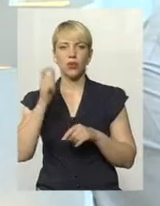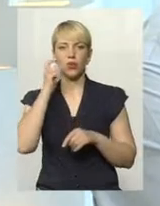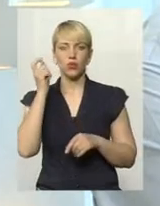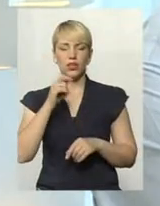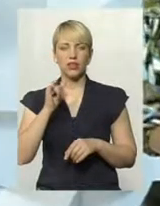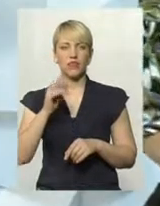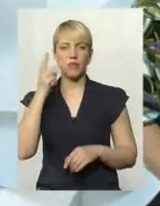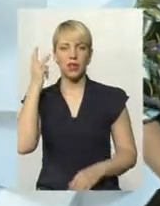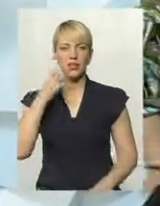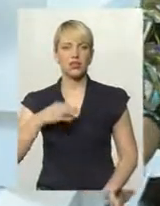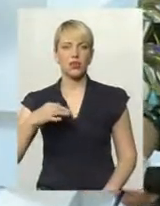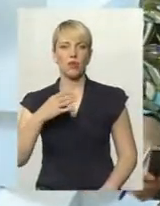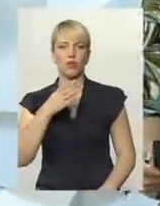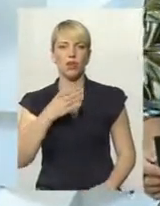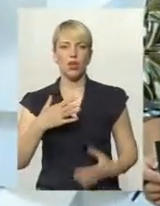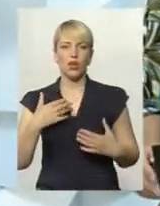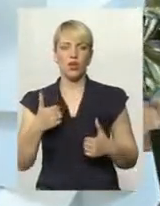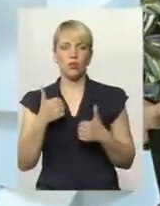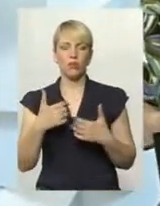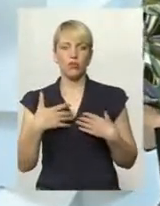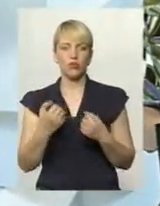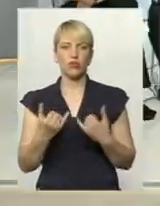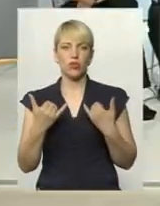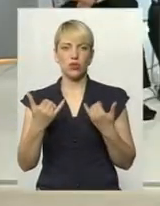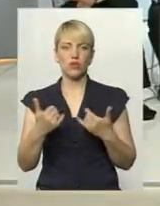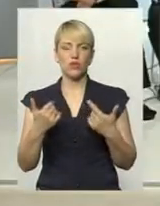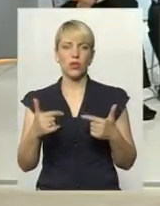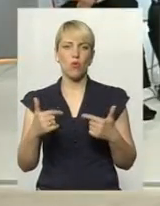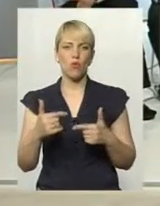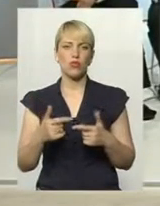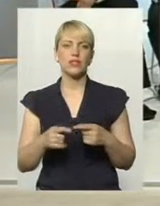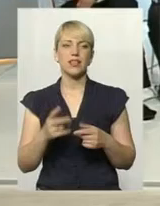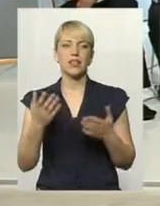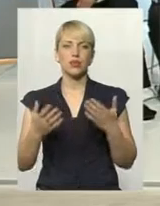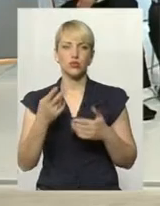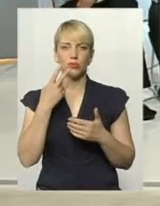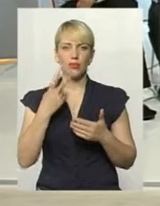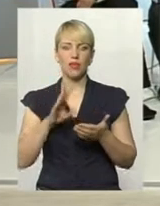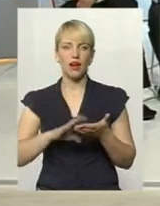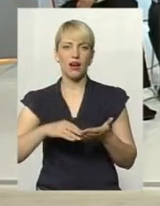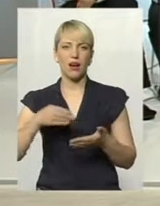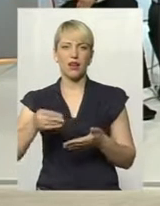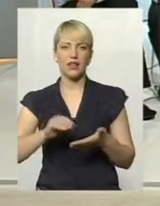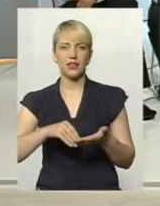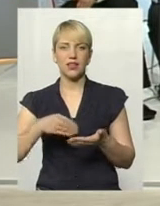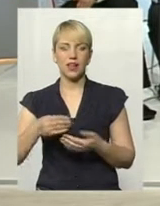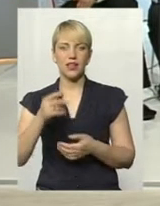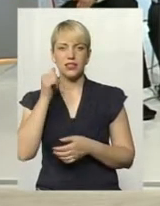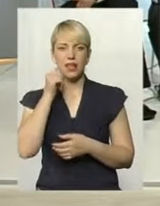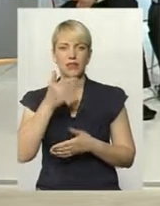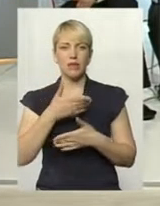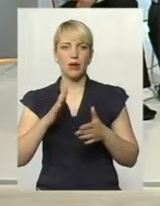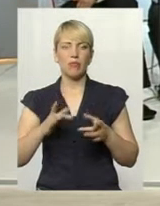Доброго здоров'я, шановні гості. насамперед, якщо поглянути на календар, завтра ми